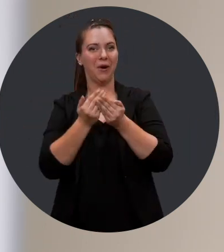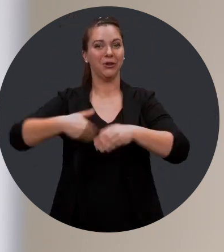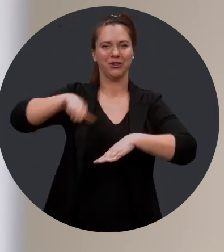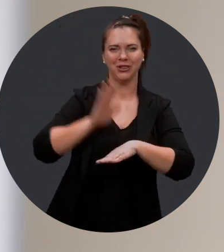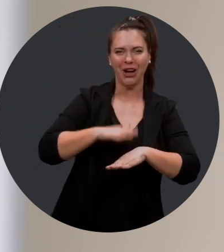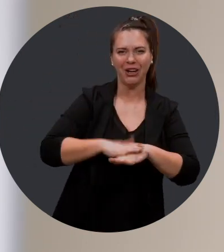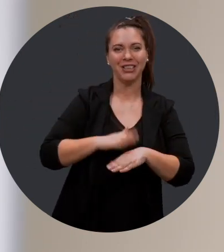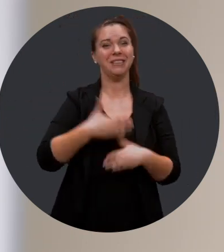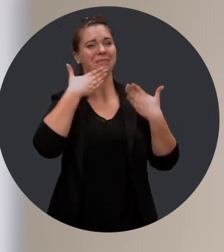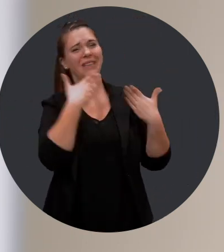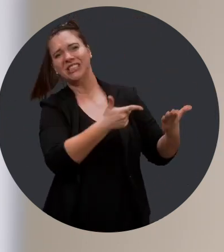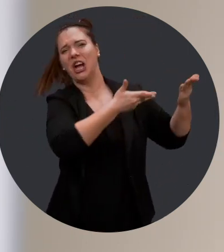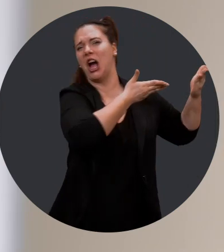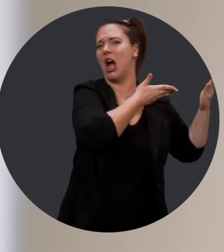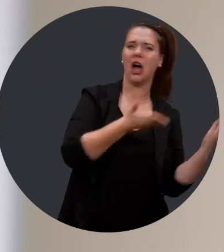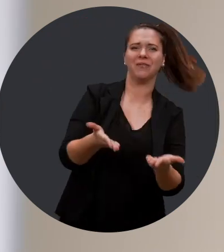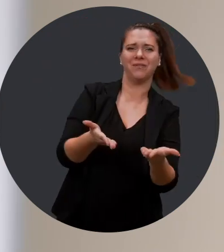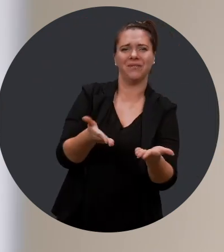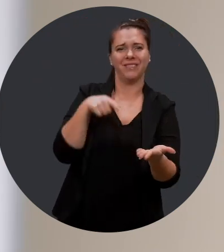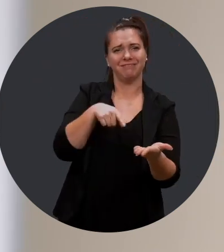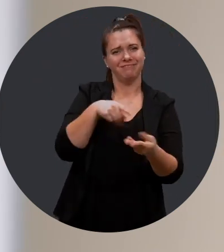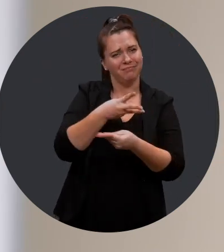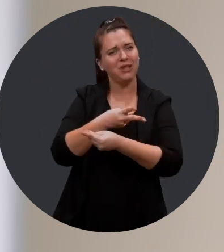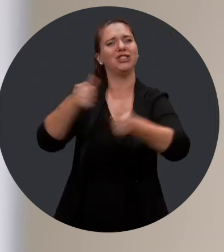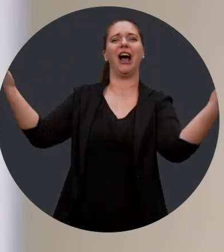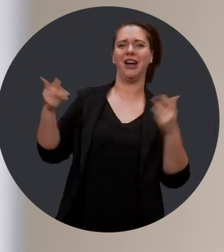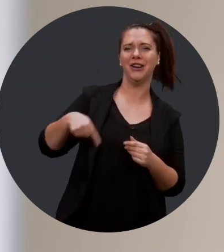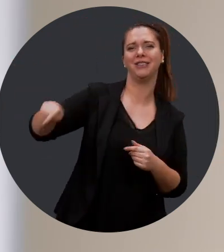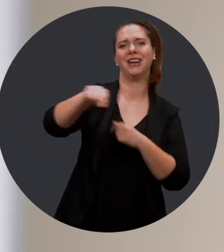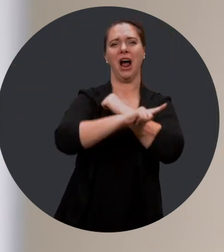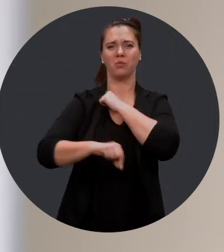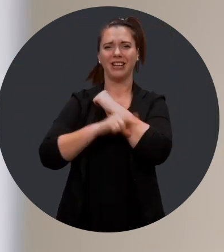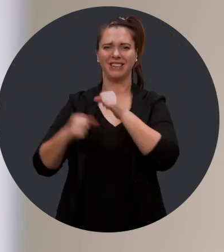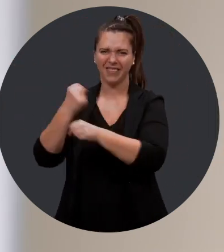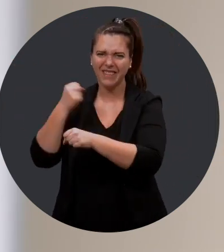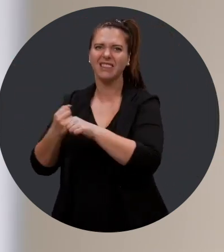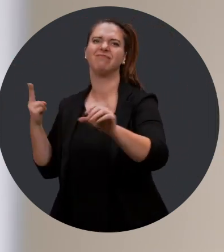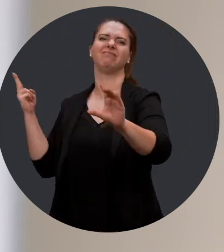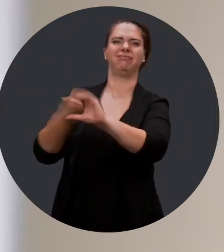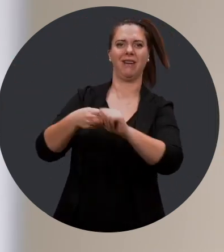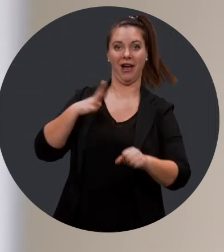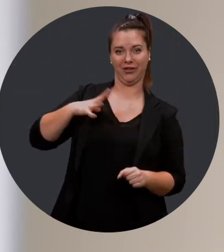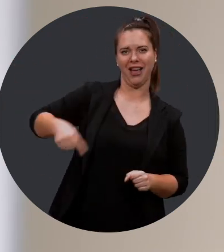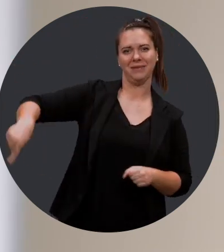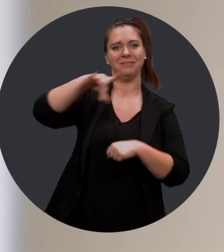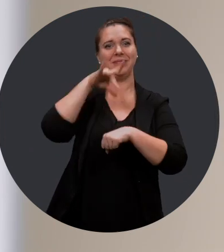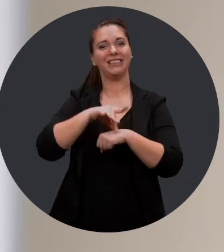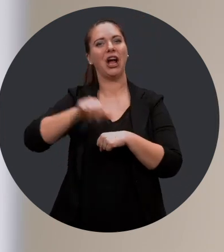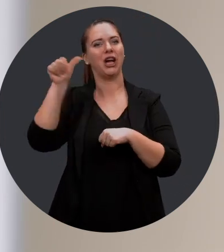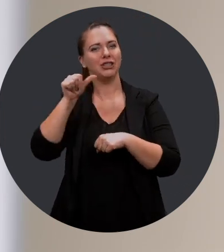Merci d'offrir une place de choix à plusieurs employés autistes ou qui vivent avec un syndrome d'Asperger